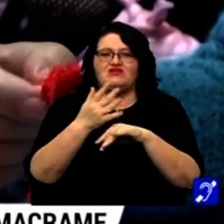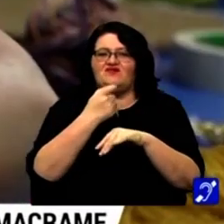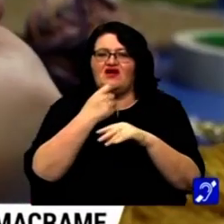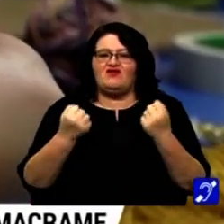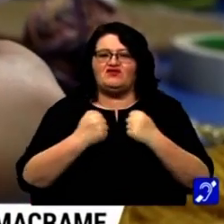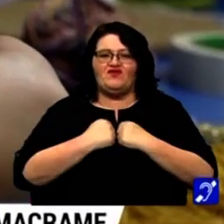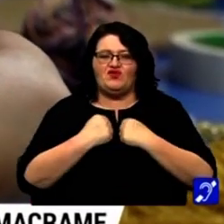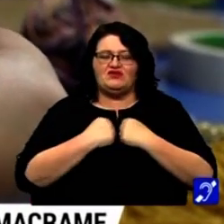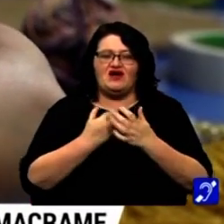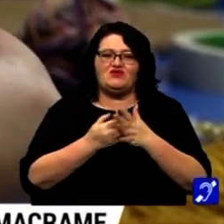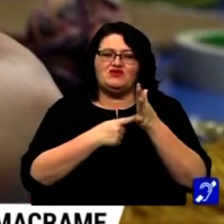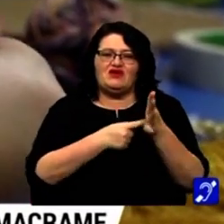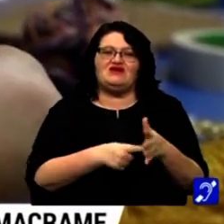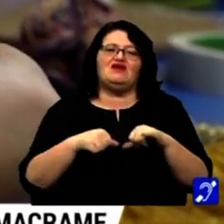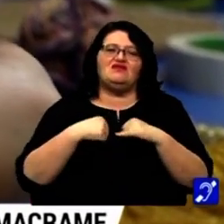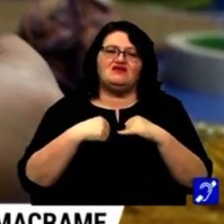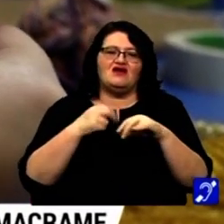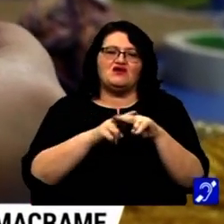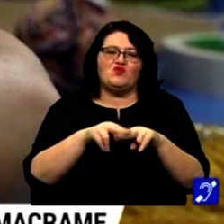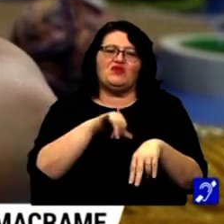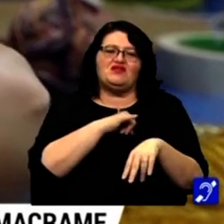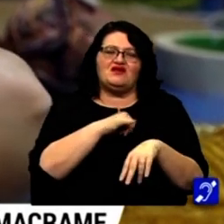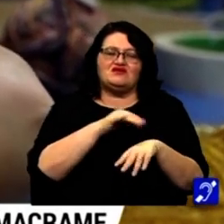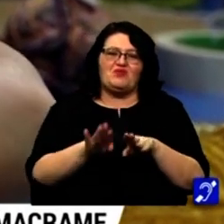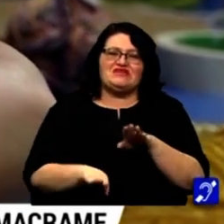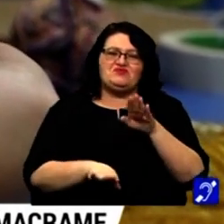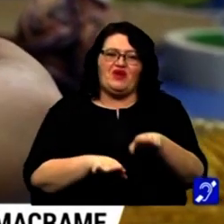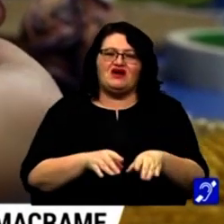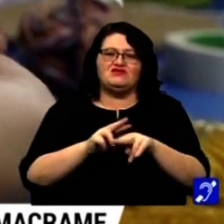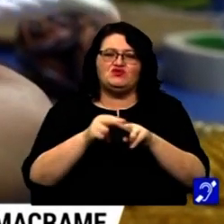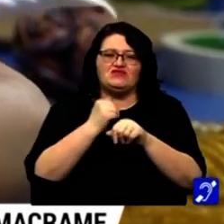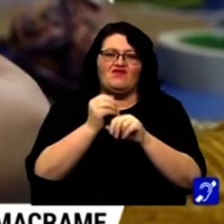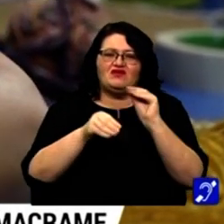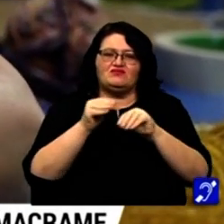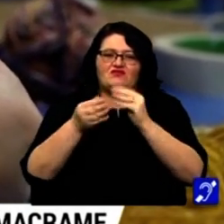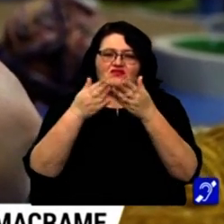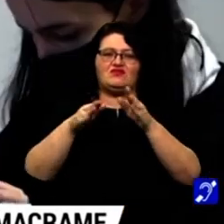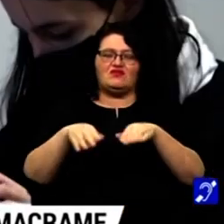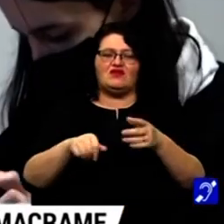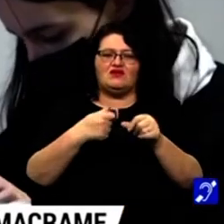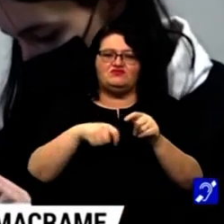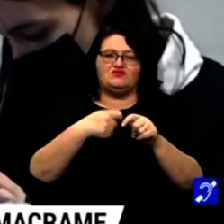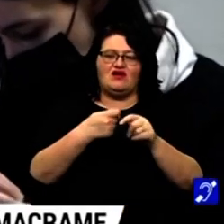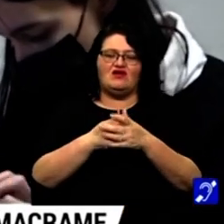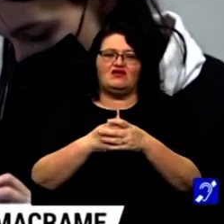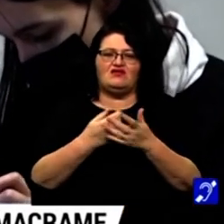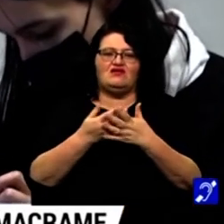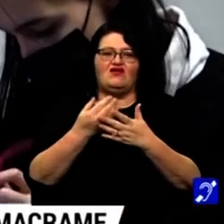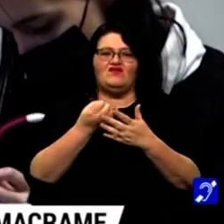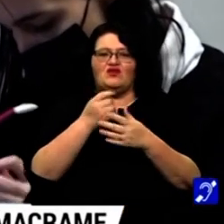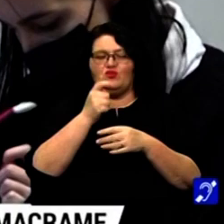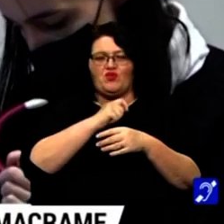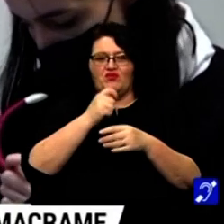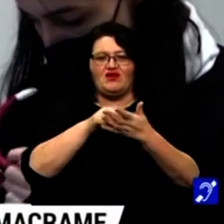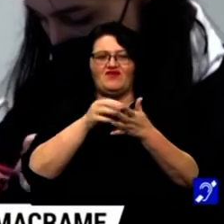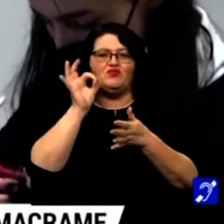activat ca voluntar pentru a le arăta tinerilor interesați pas cu pas cum se fac decorațiuni de Crăciun din șnur, cum ar fi o acadea, o steluță sau